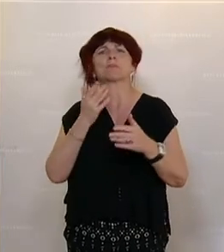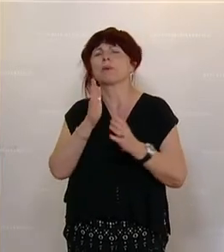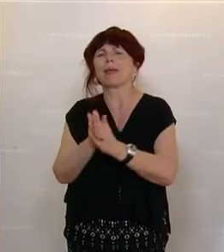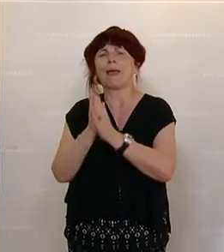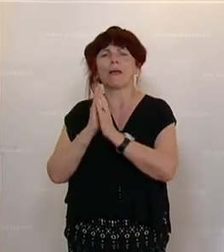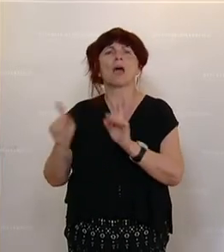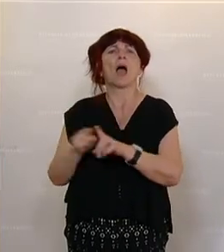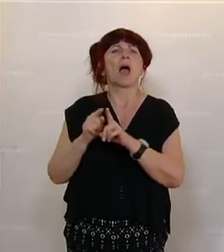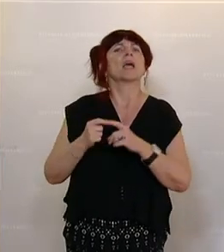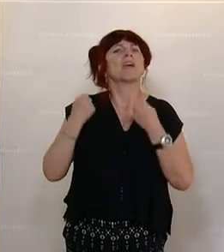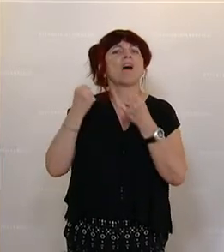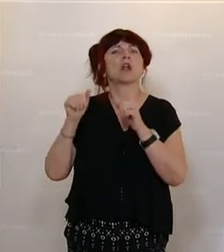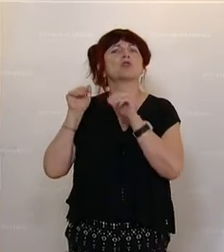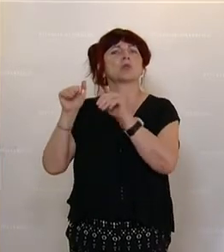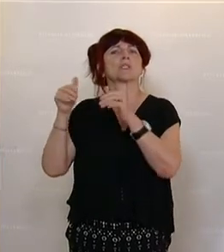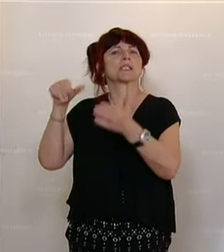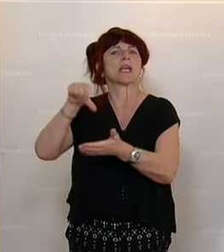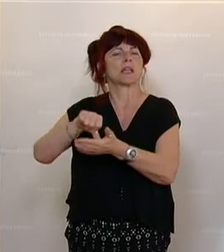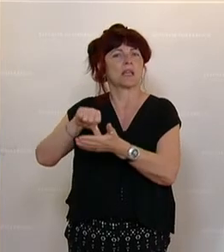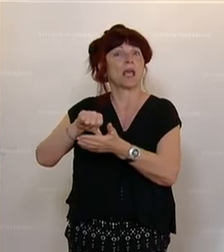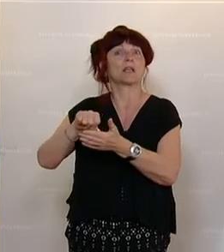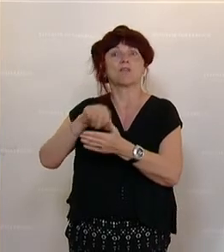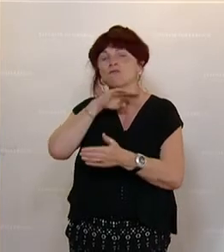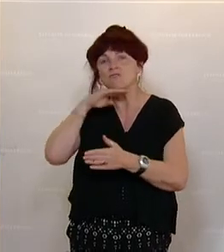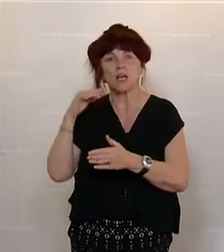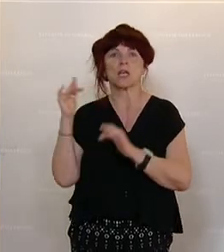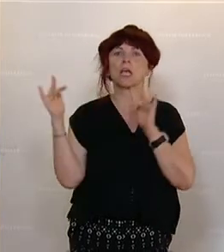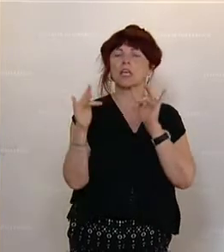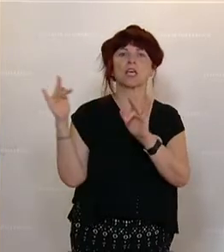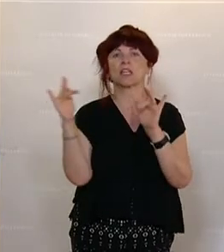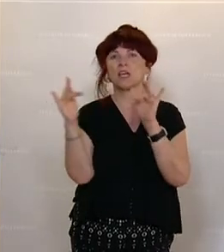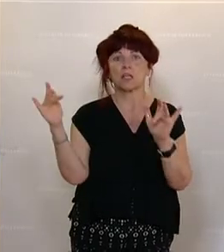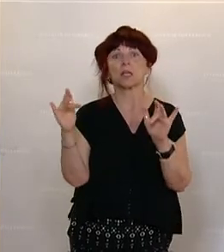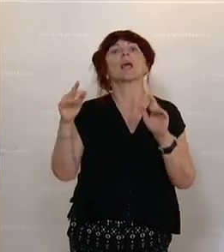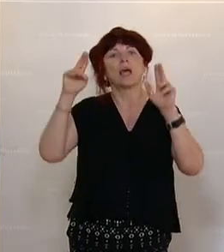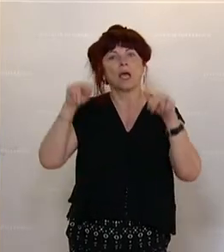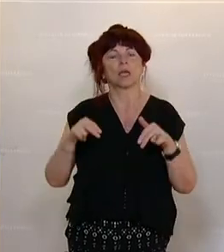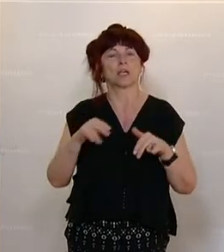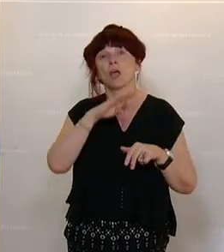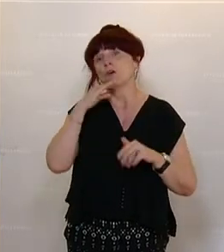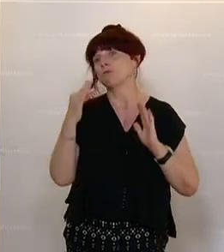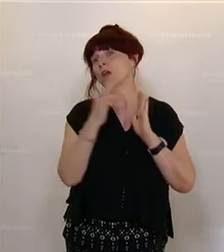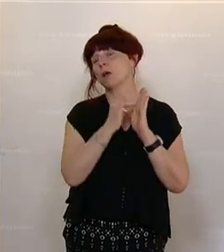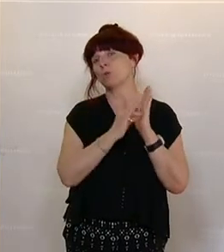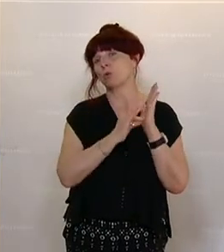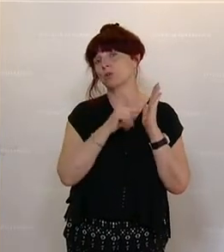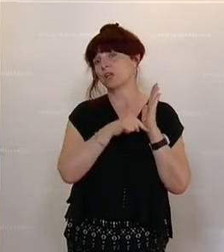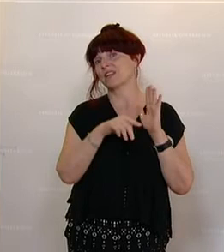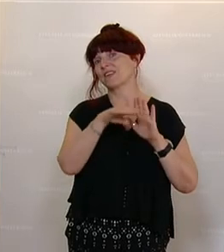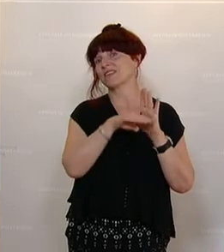Gewaltschutzzentren und, und, und. Wirklich breite Kritik, die hier formuliert worden ist, völlig zu Recht, weil in vielen Punkten dieses Gesetz